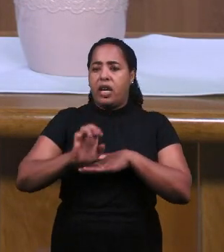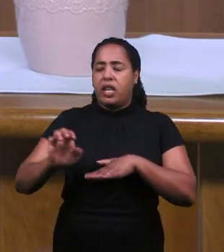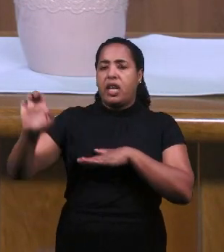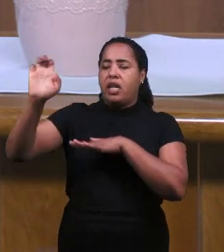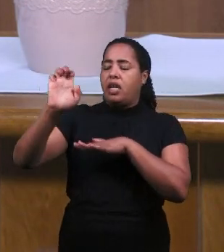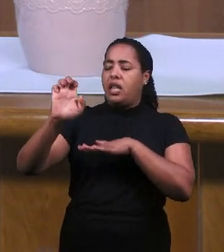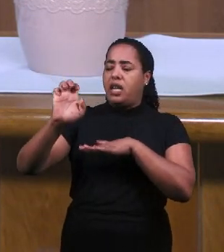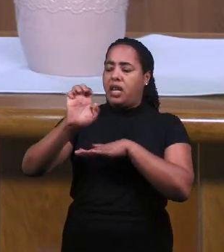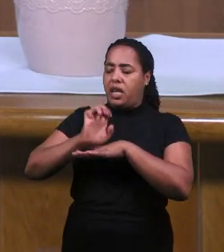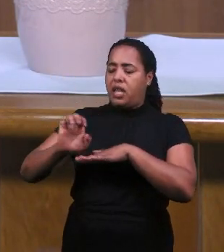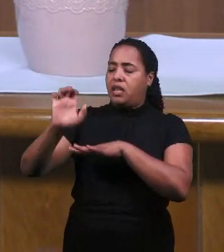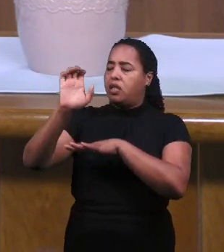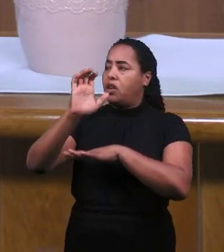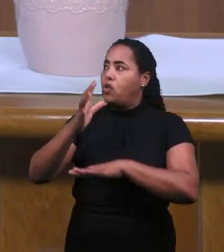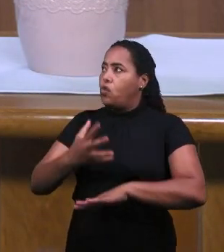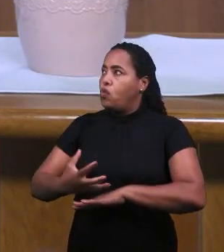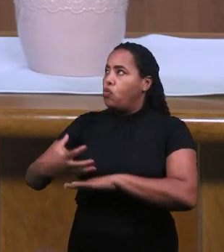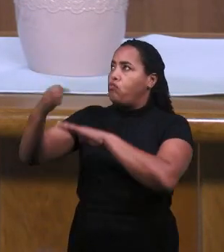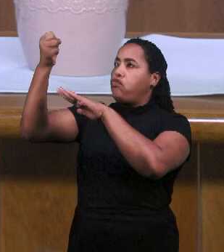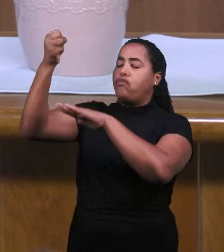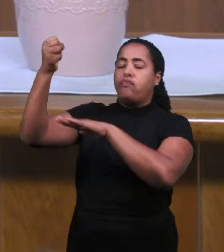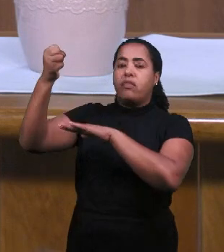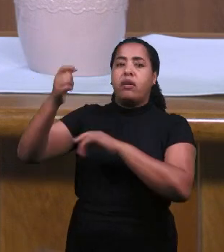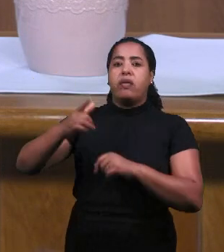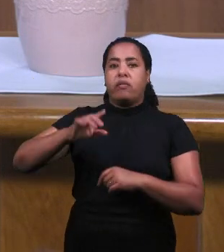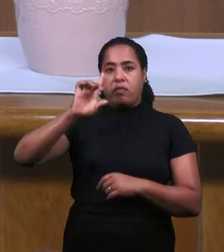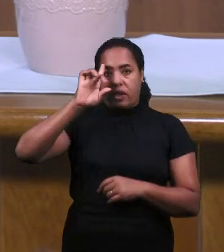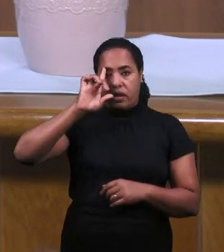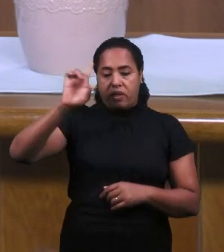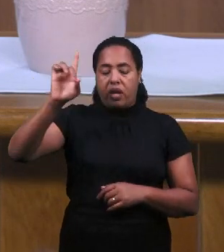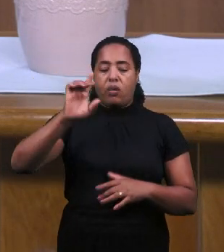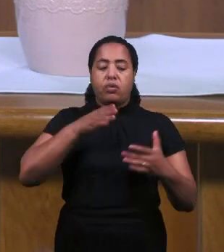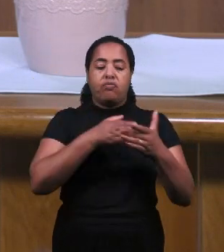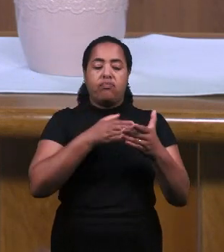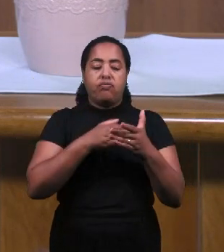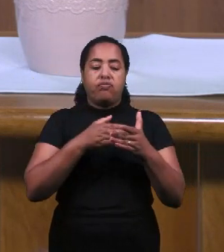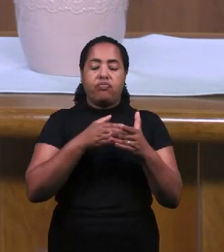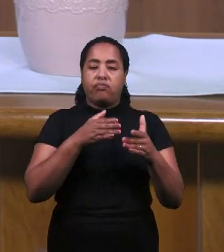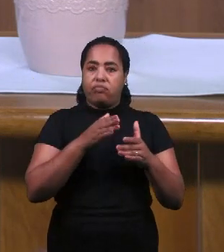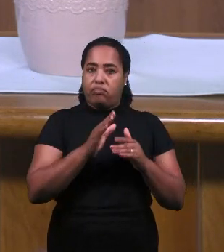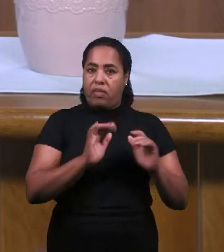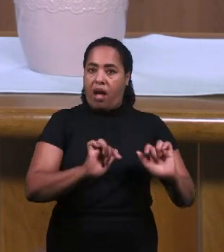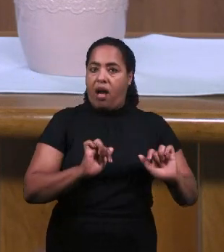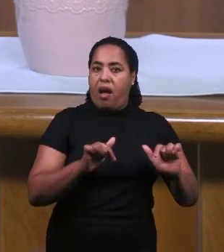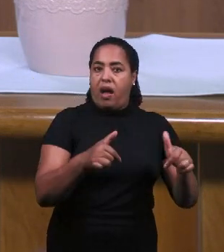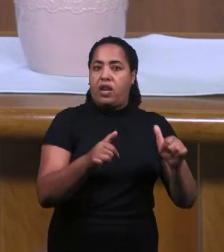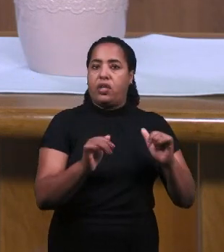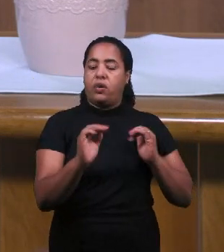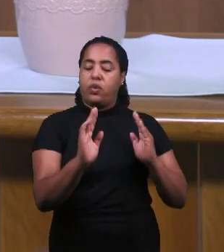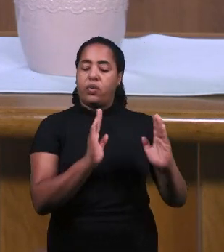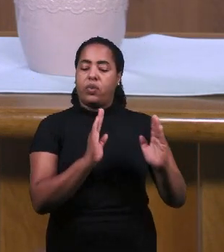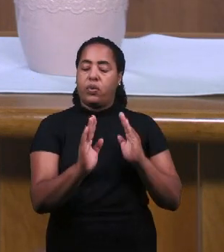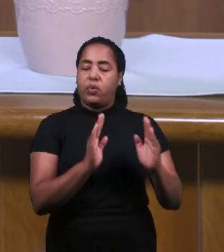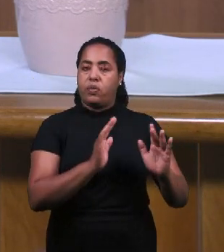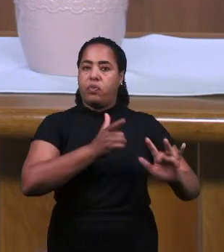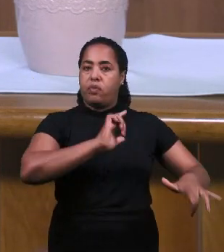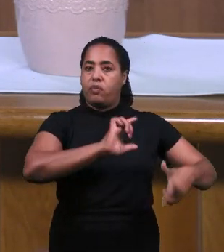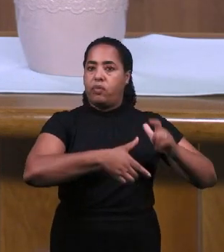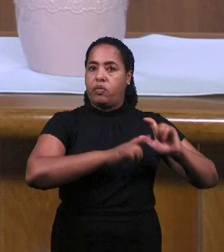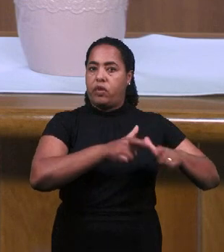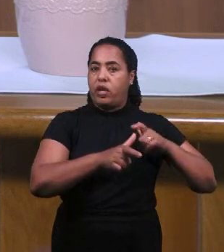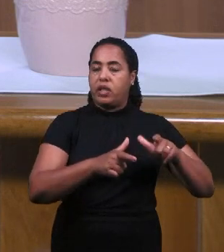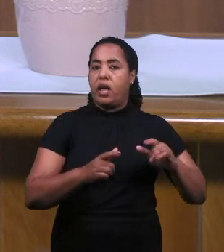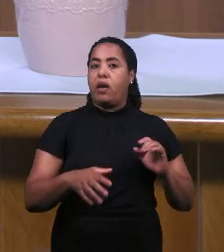Уже Явились Снова Пророки И Они Начали Пророчествовать О том Что Или Будет